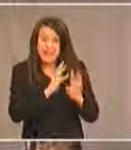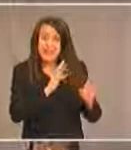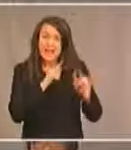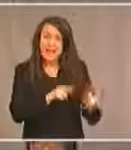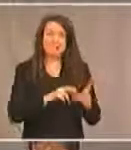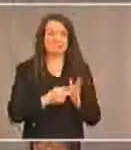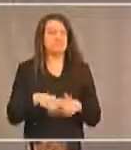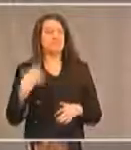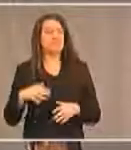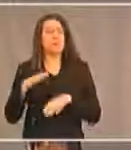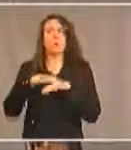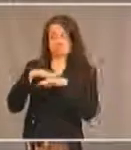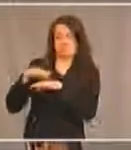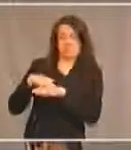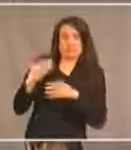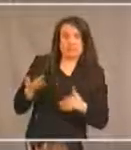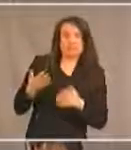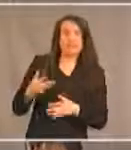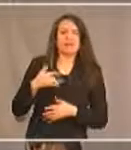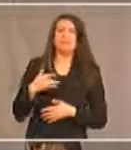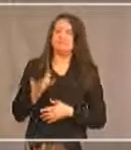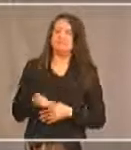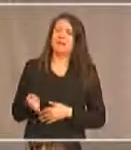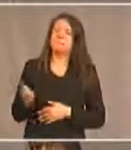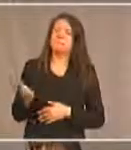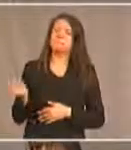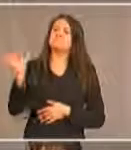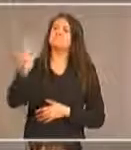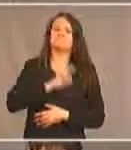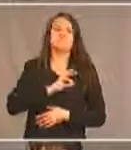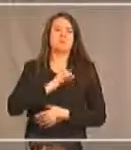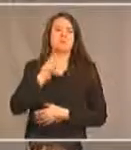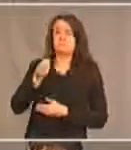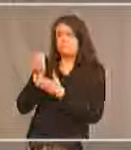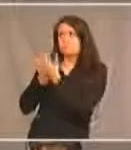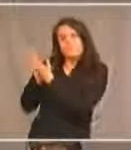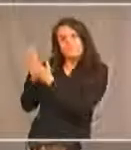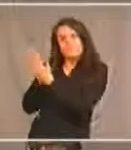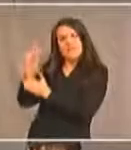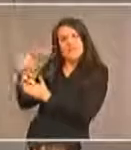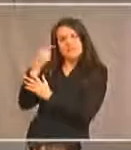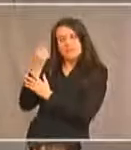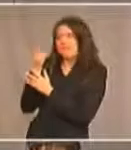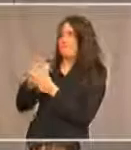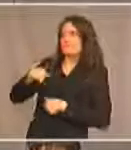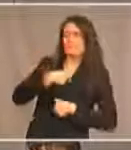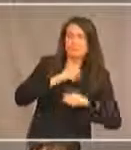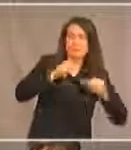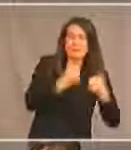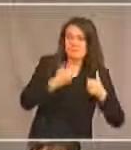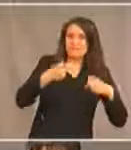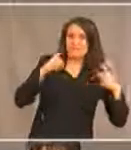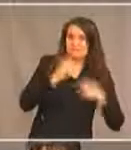une occasion extraordinaire aux membres de renseigner le gouvernement sur les difficultés que nous connaissons,